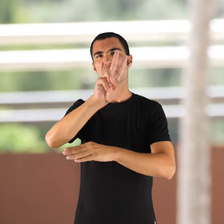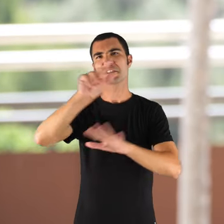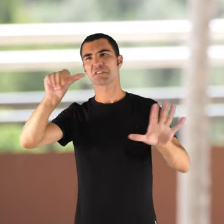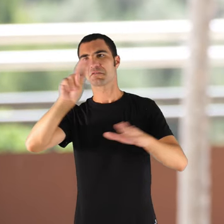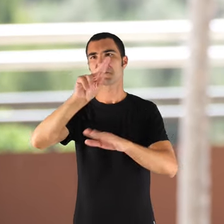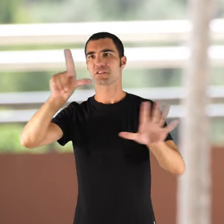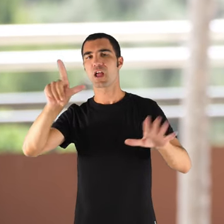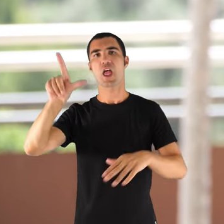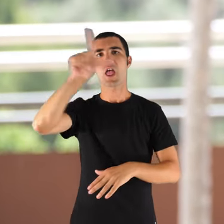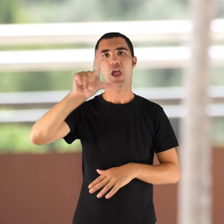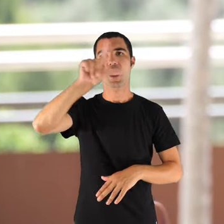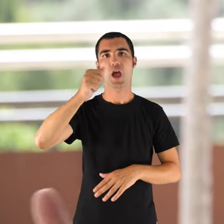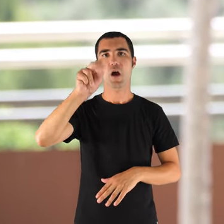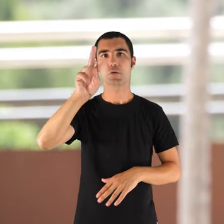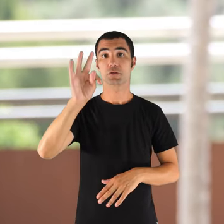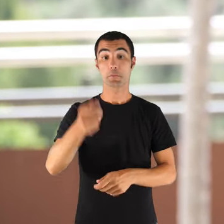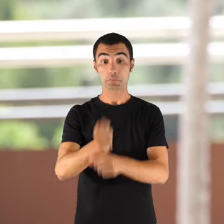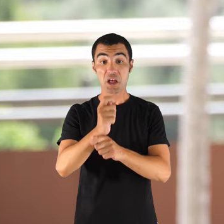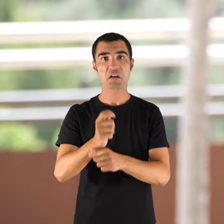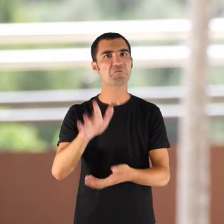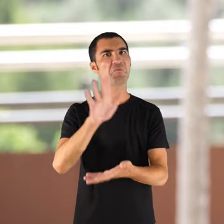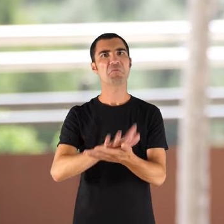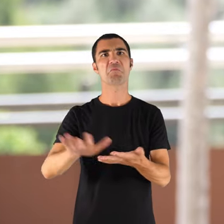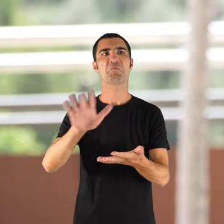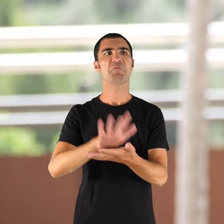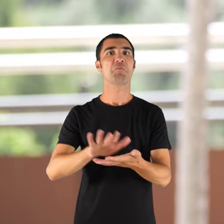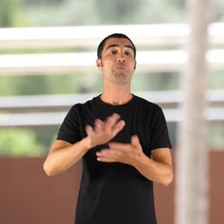tranquil·litat. entre cometes...